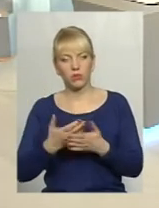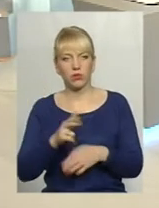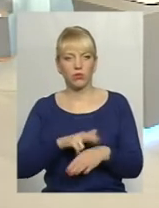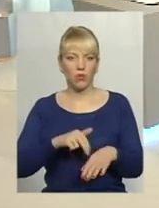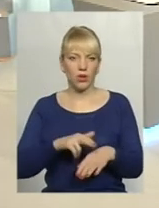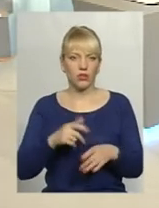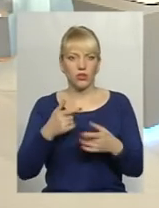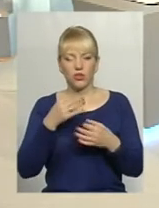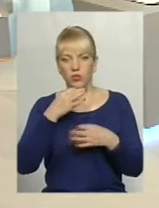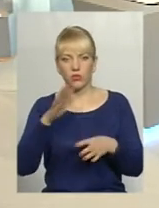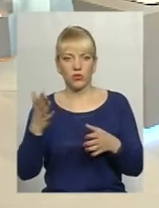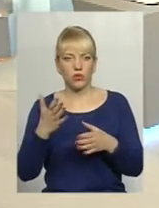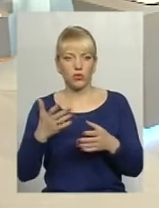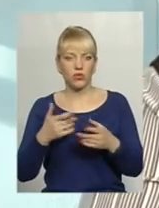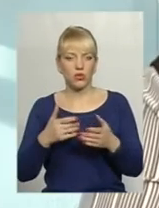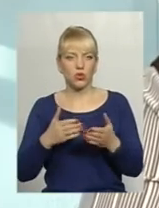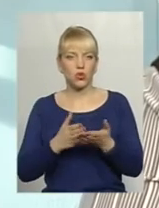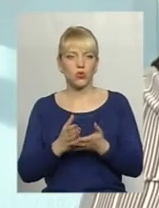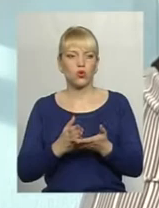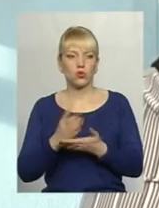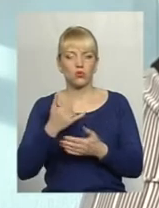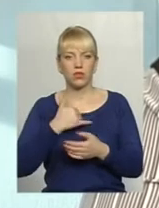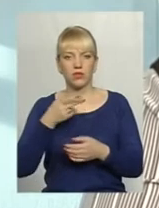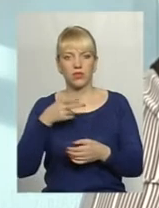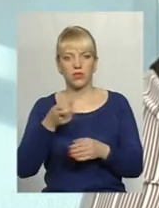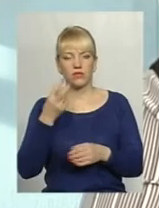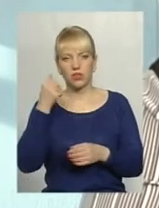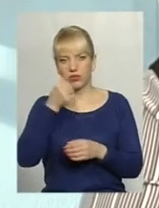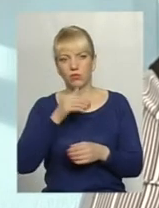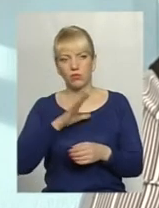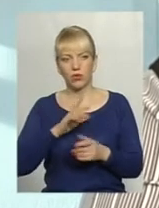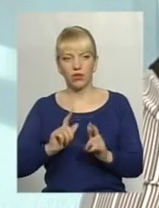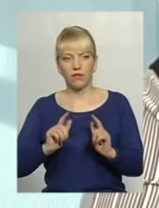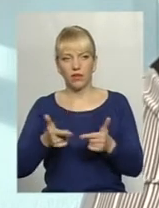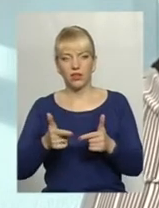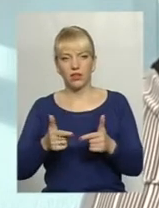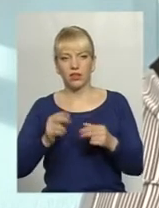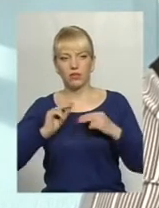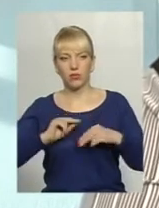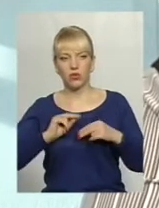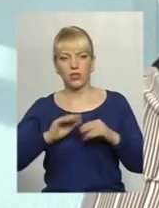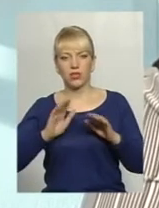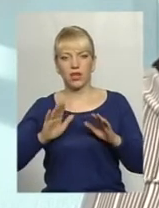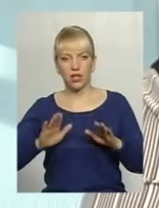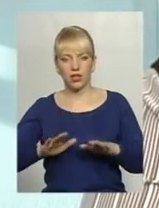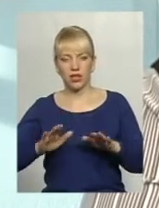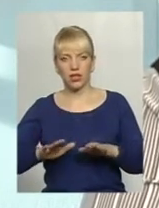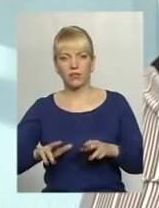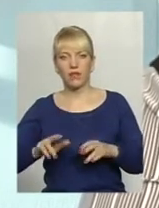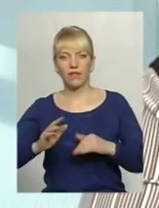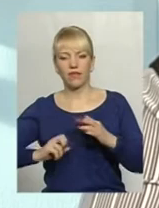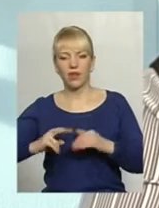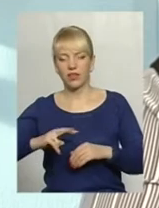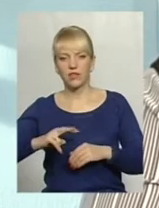будь-яку службу, так? У нас у 2012 році були введені посади фахівців і соціальної роботи, які